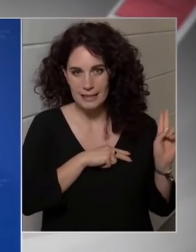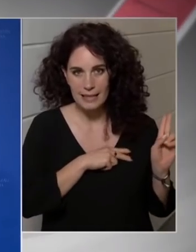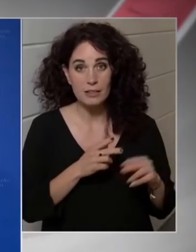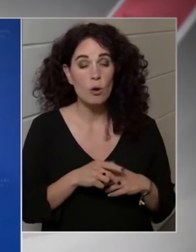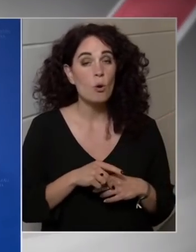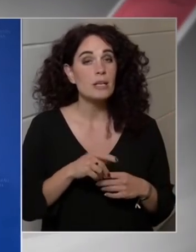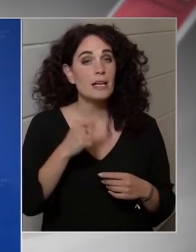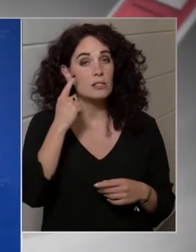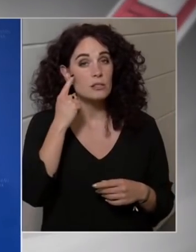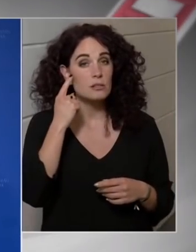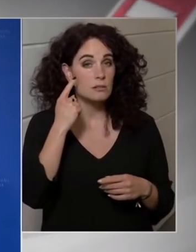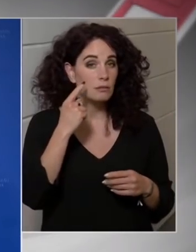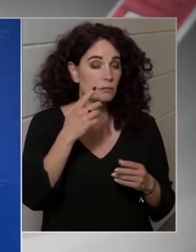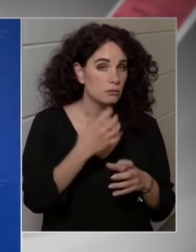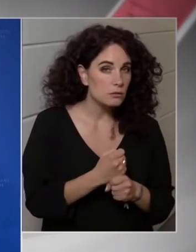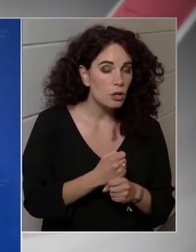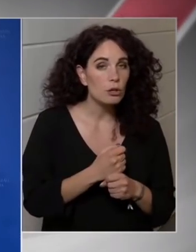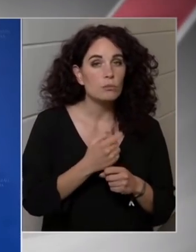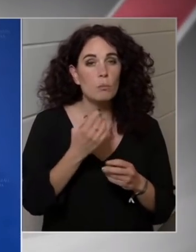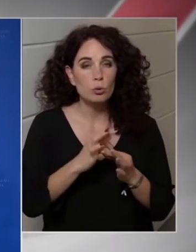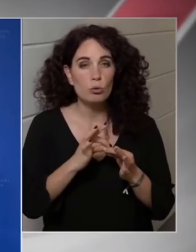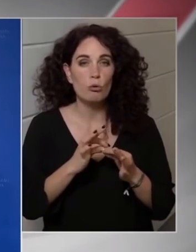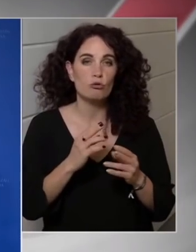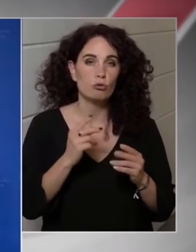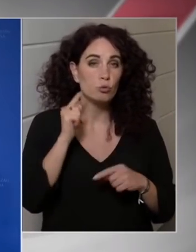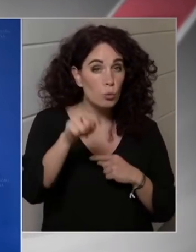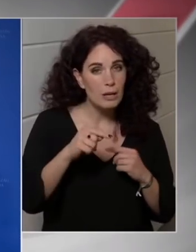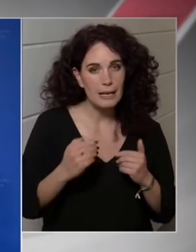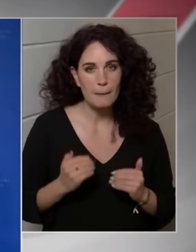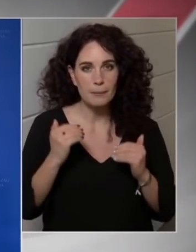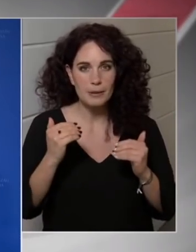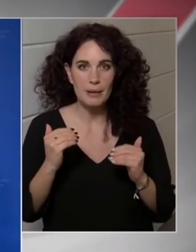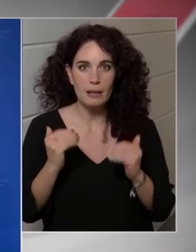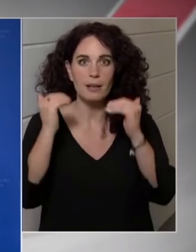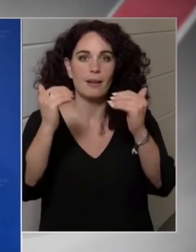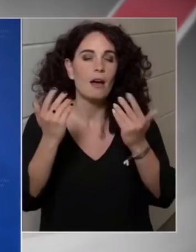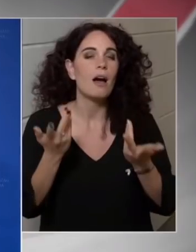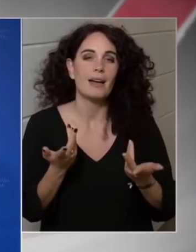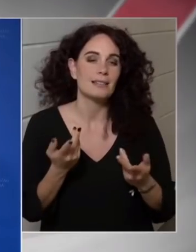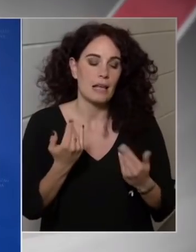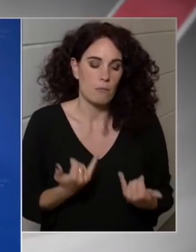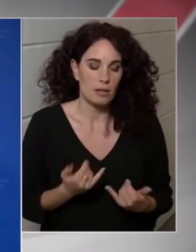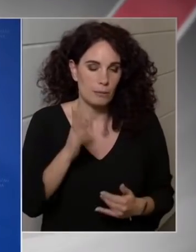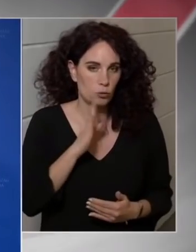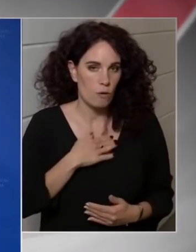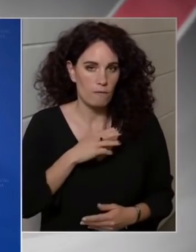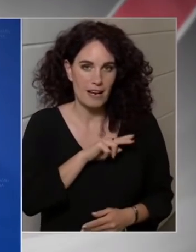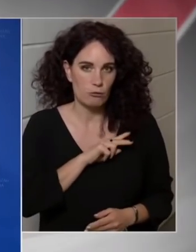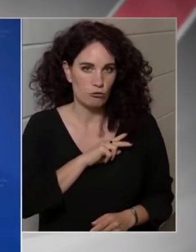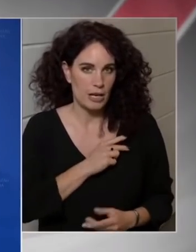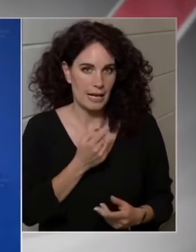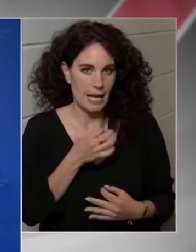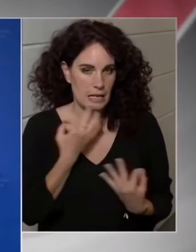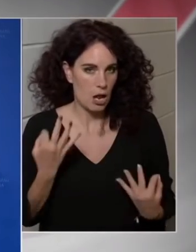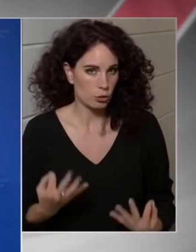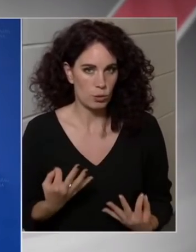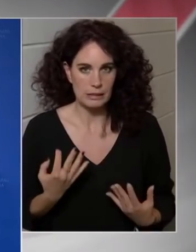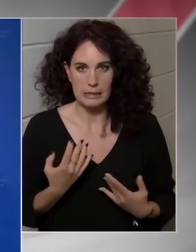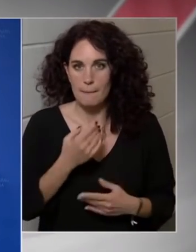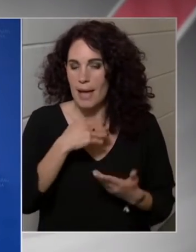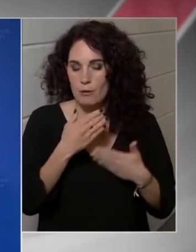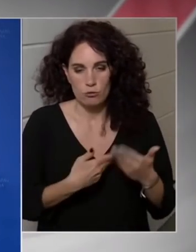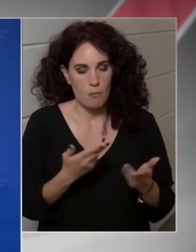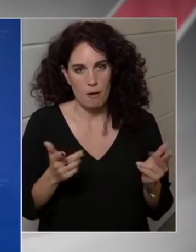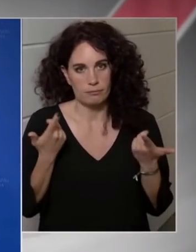lépni, vagy túl tudjuk-e teljesíteni. Ebben ma nem felelősséggel nyilatkozni, májusban még nem lehet. Azon vagyunk,